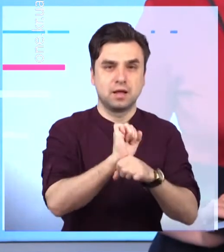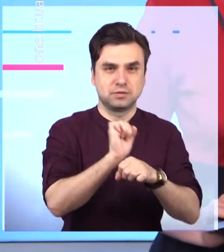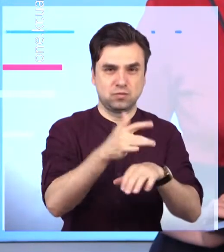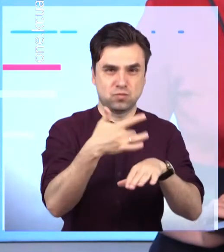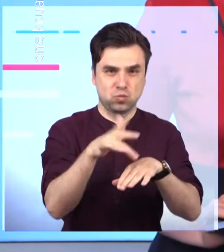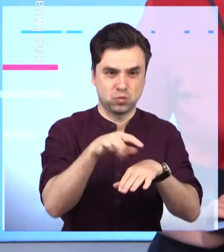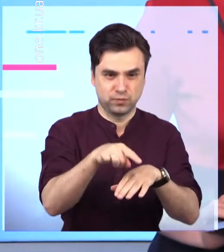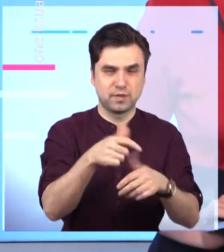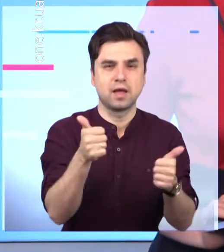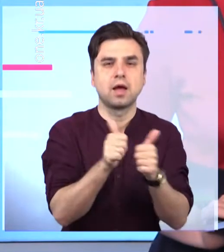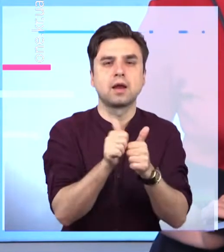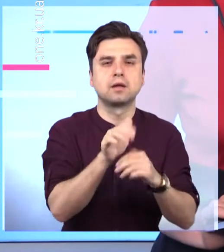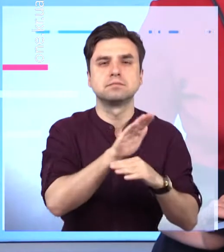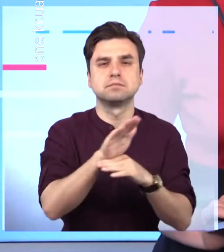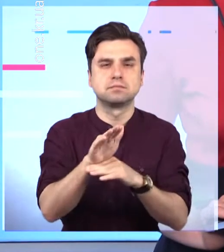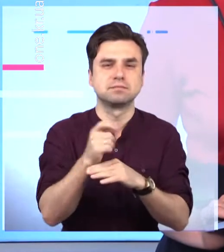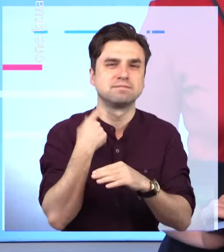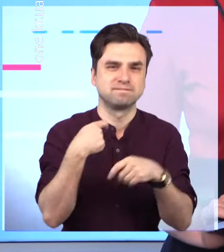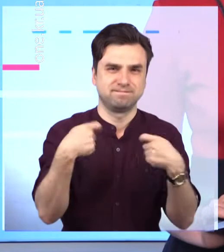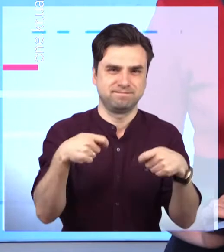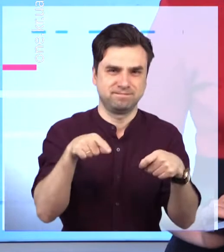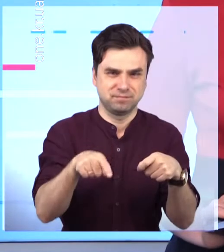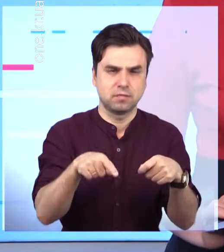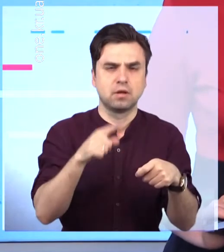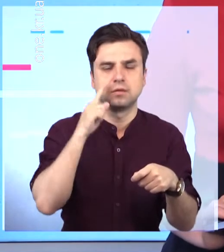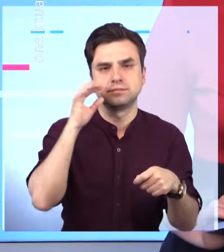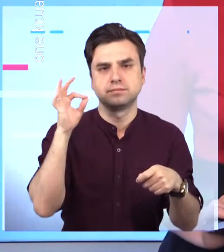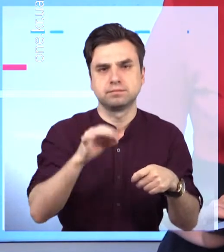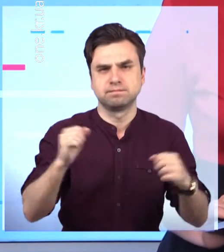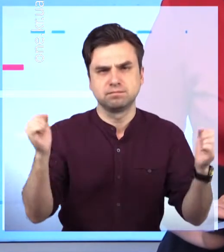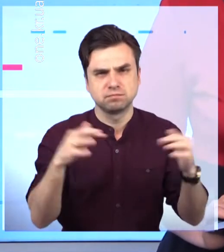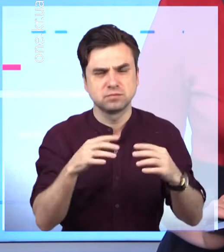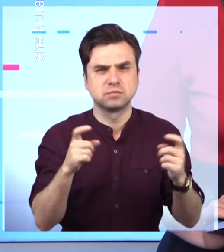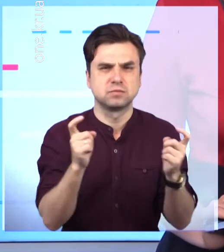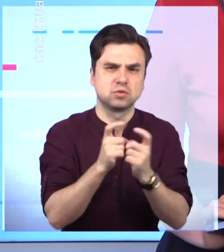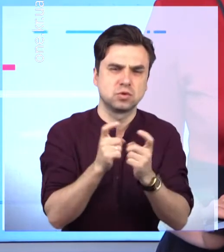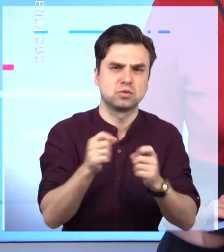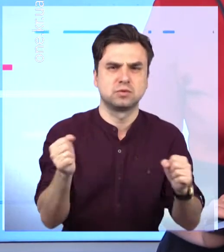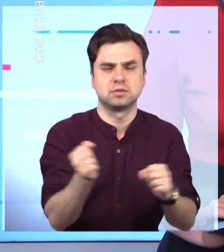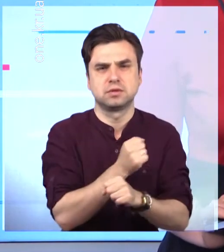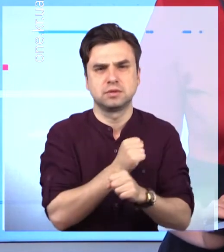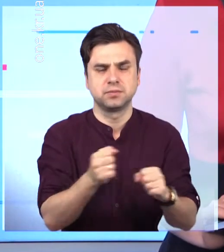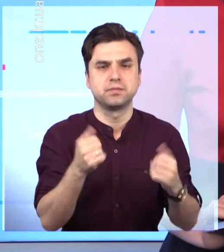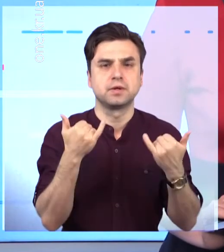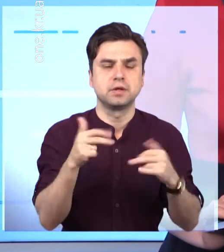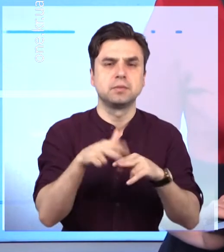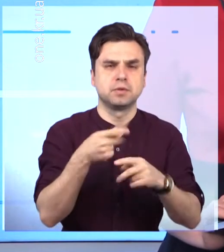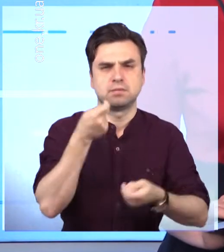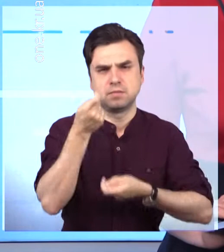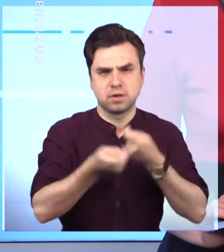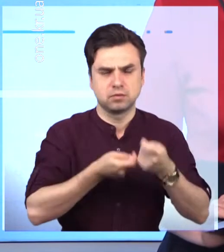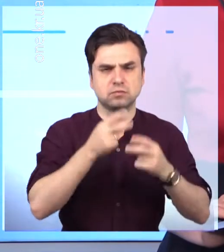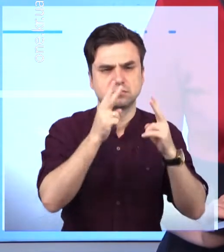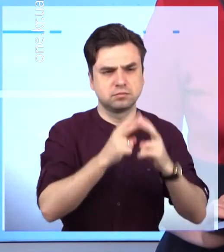біля кіоску, в якому продаються алкогольні напої, між мешканцями району часто виникають суперечки та бійки. Наразі